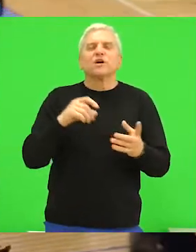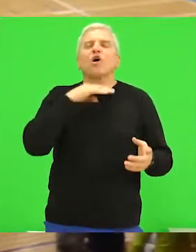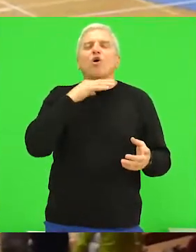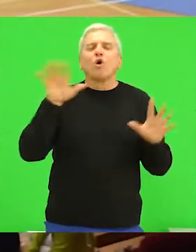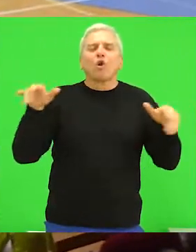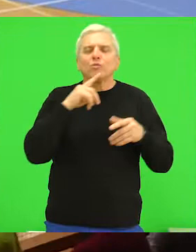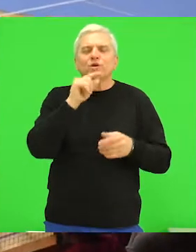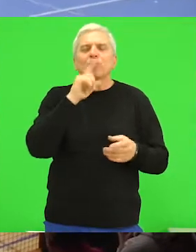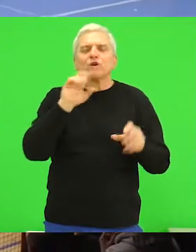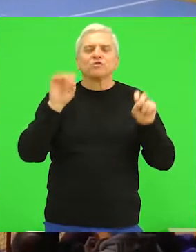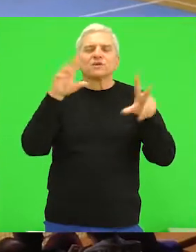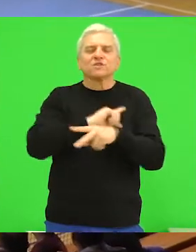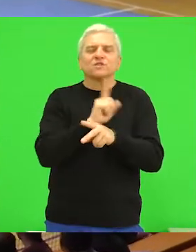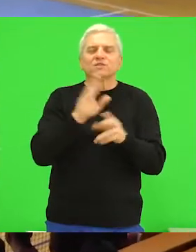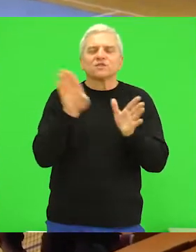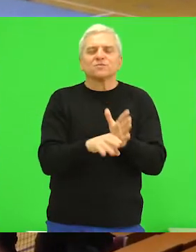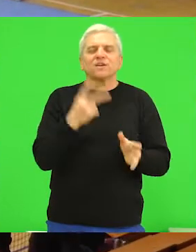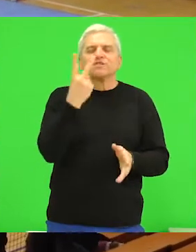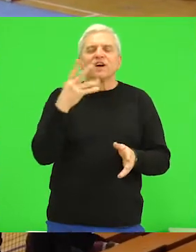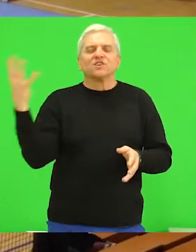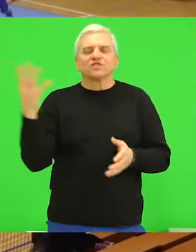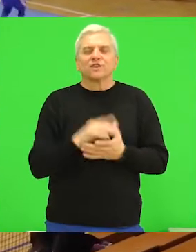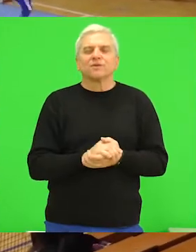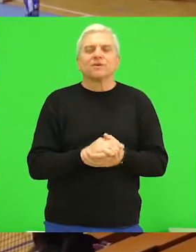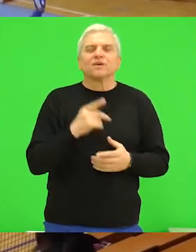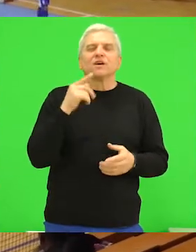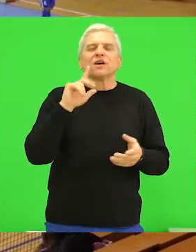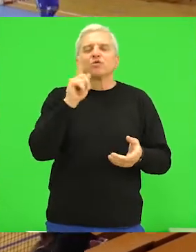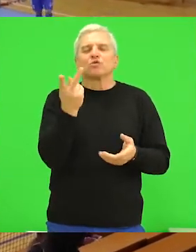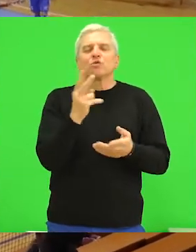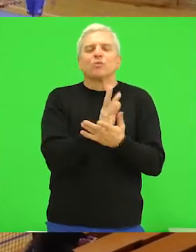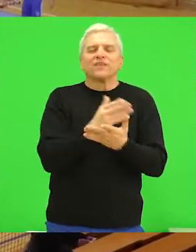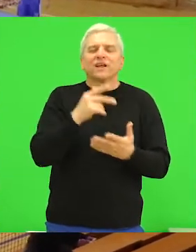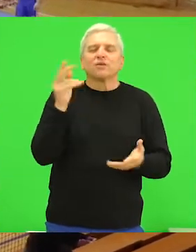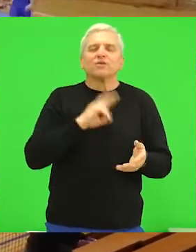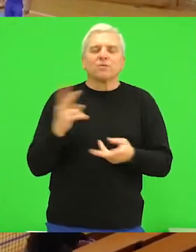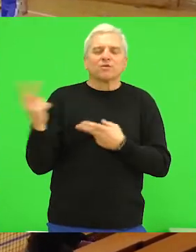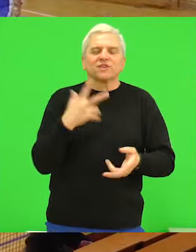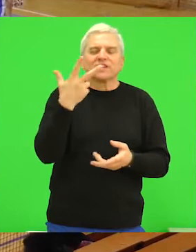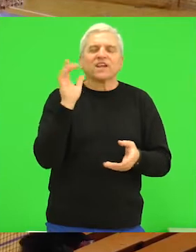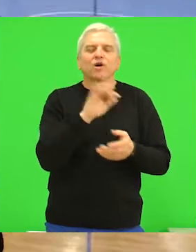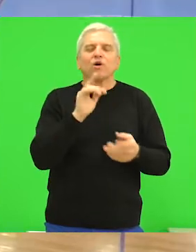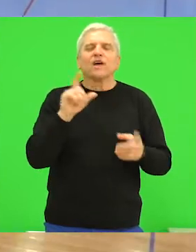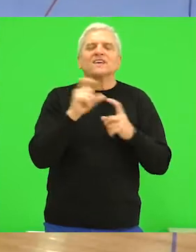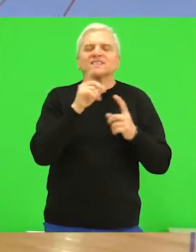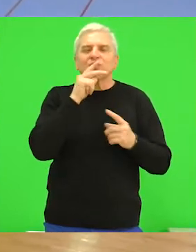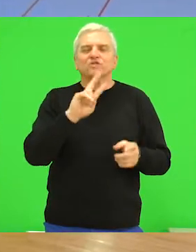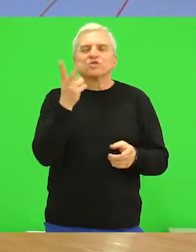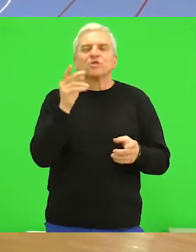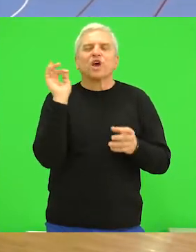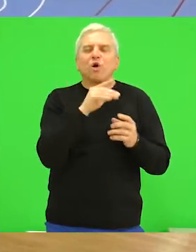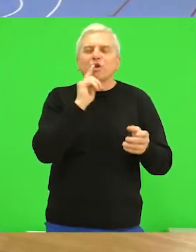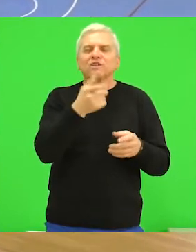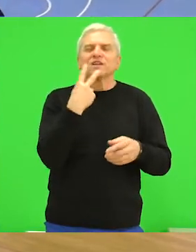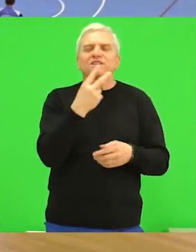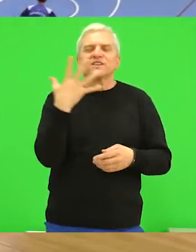upisuje se i Golub, koji u 18. minutu smanjuje na dva prema četiri. U drugom delu meča padaju još tri gola, Stanković postiže